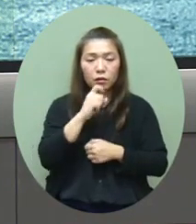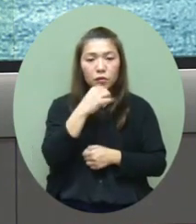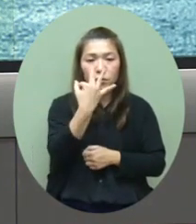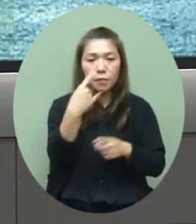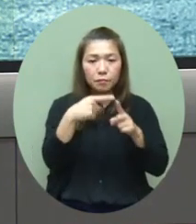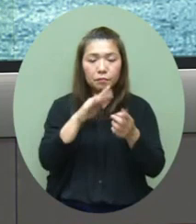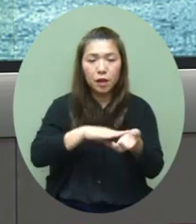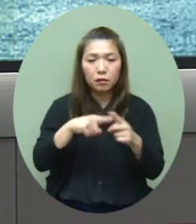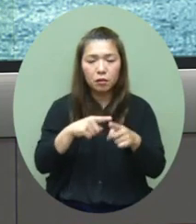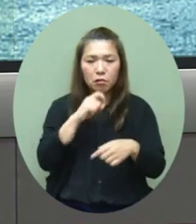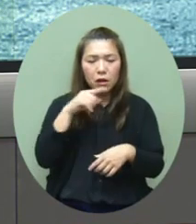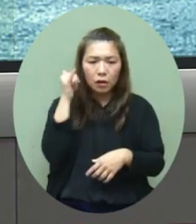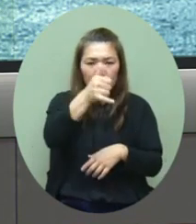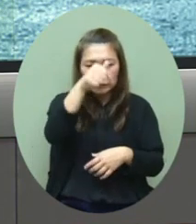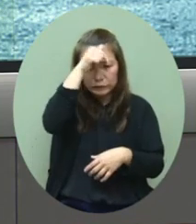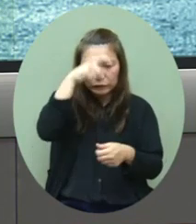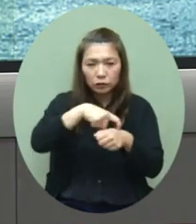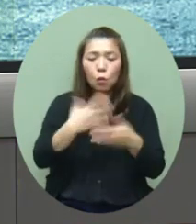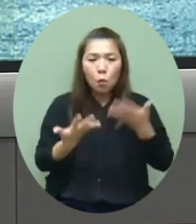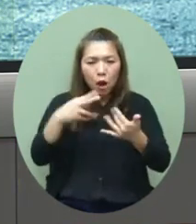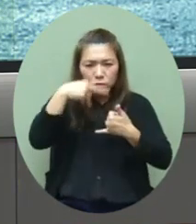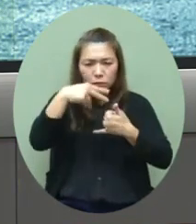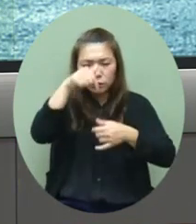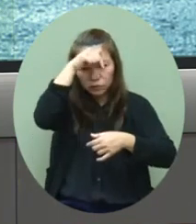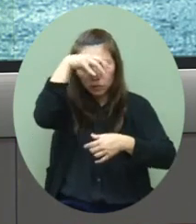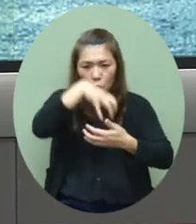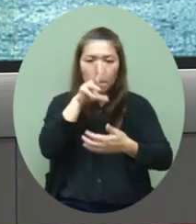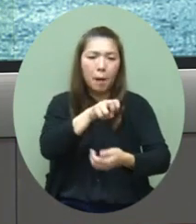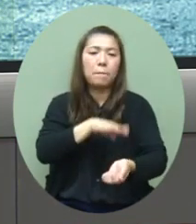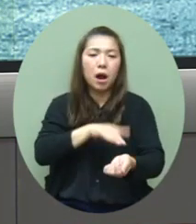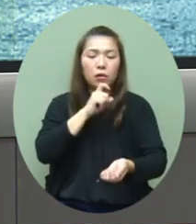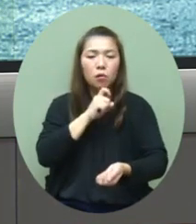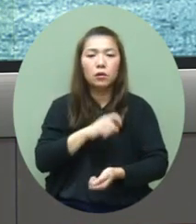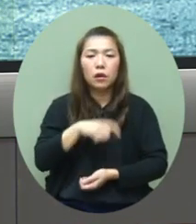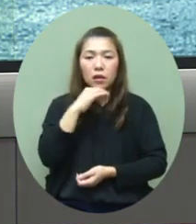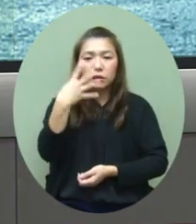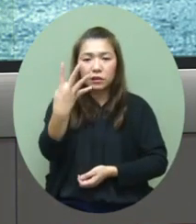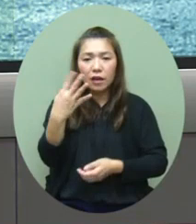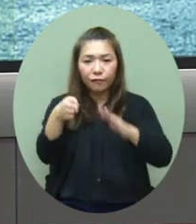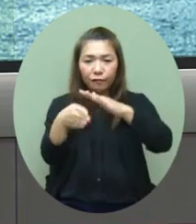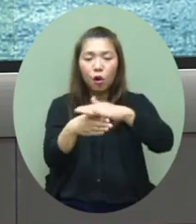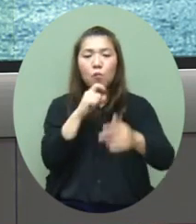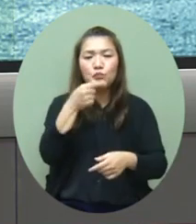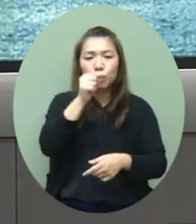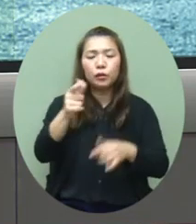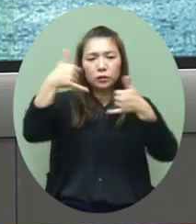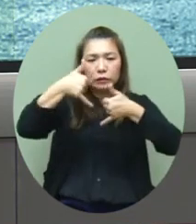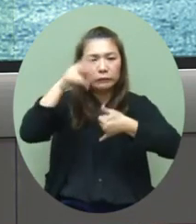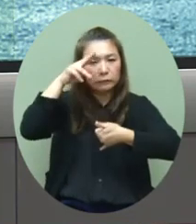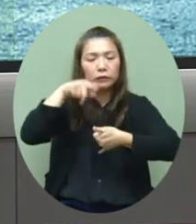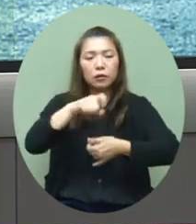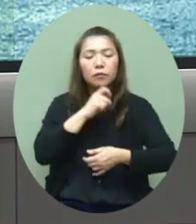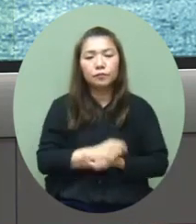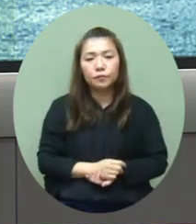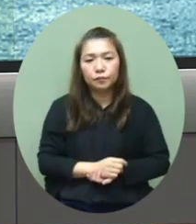名的病人是经入院西查或者在院内的检测发现确诊的四名同房的病人列为密切的接触者